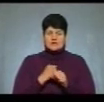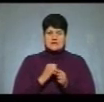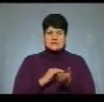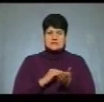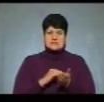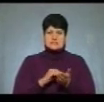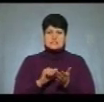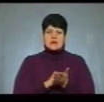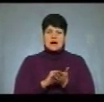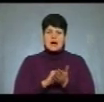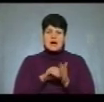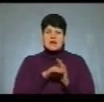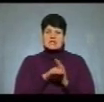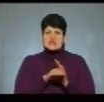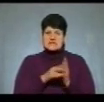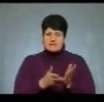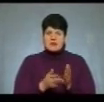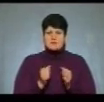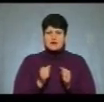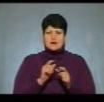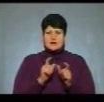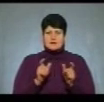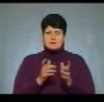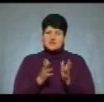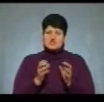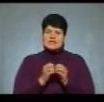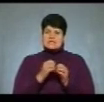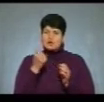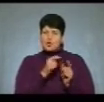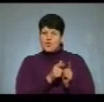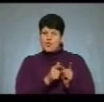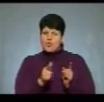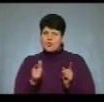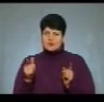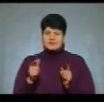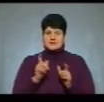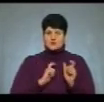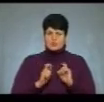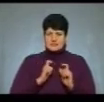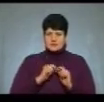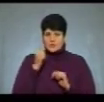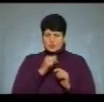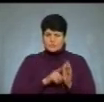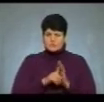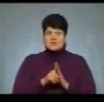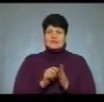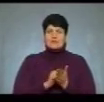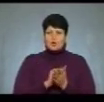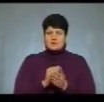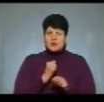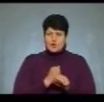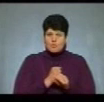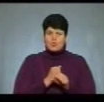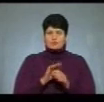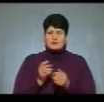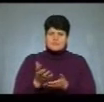Вконтактно над цією роботою запрацювалося більше 10 років. Почалося все з студентських років написанням доповнення роботи. Набачте, підготовка